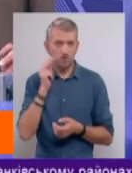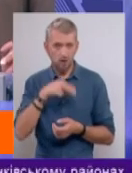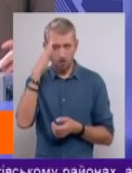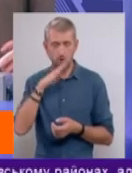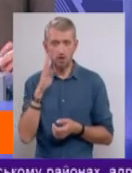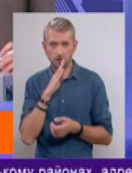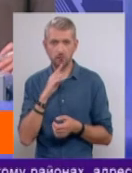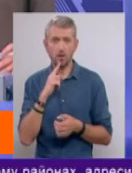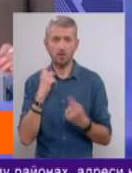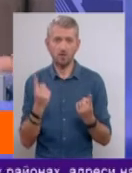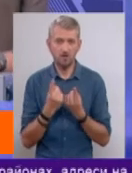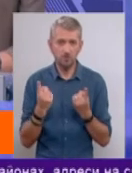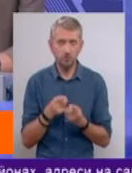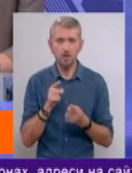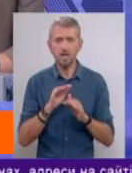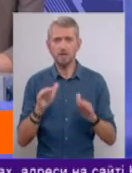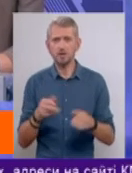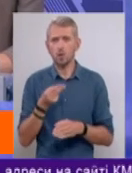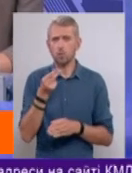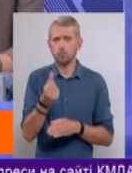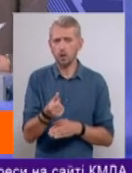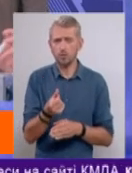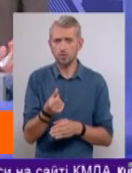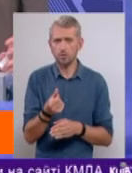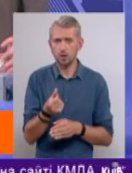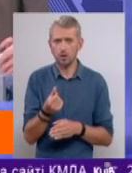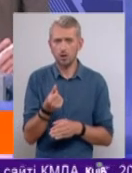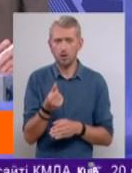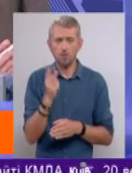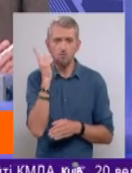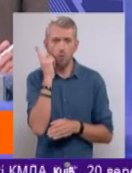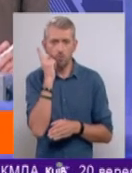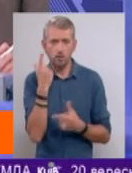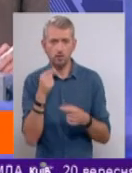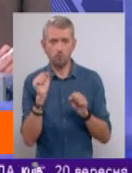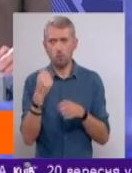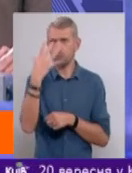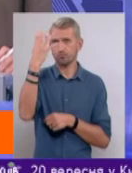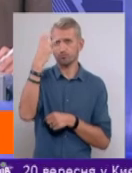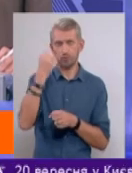зазвичай діти купляють дорогостоючі телефони, де можна дійсно робити селфі.